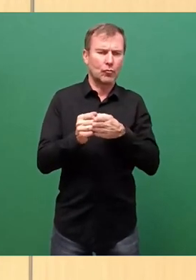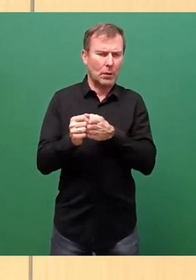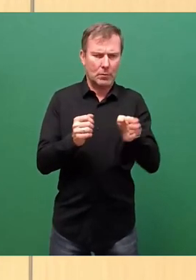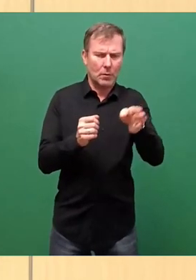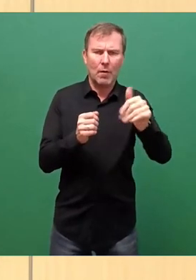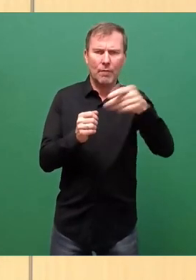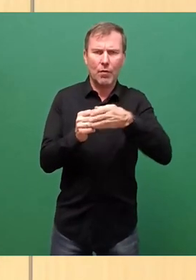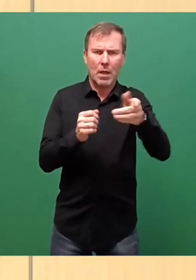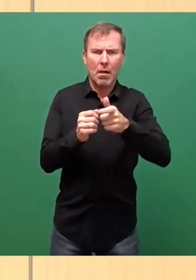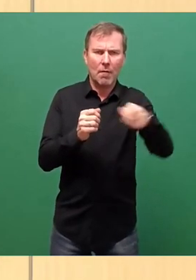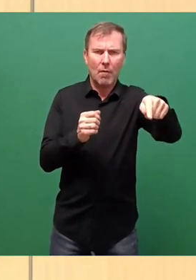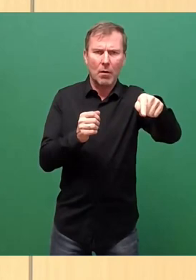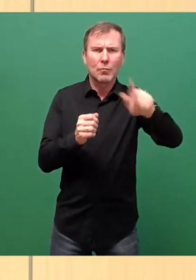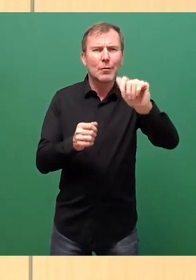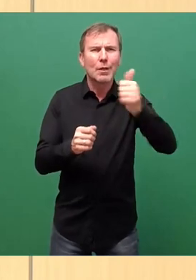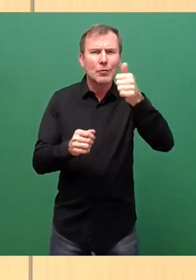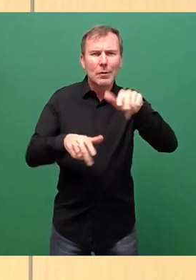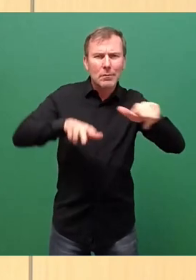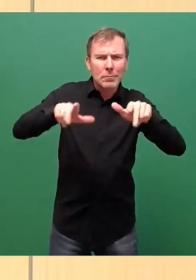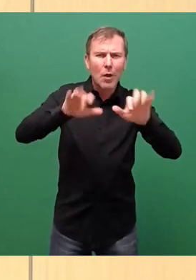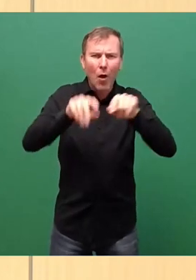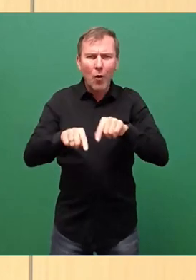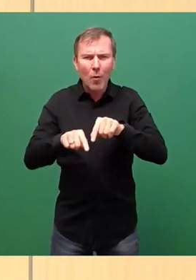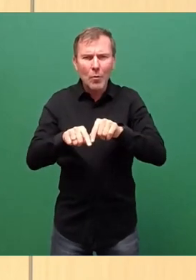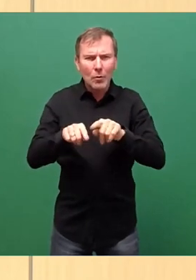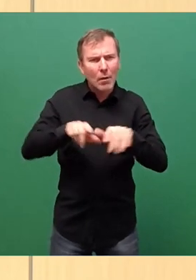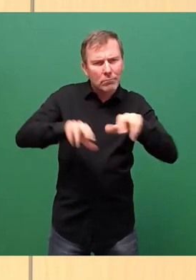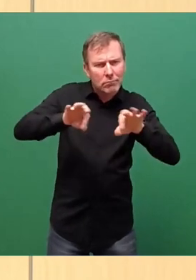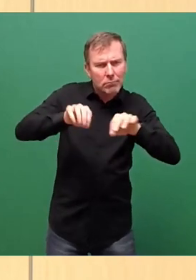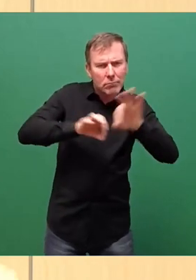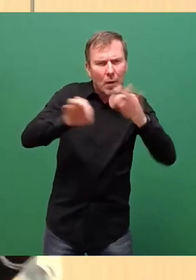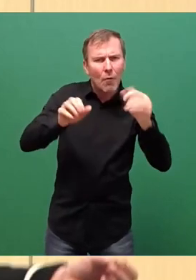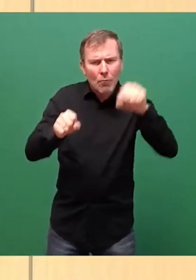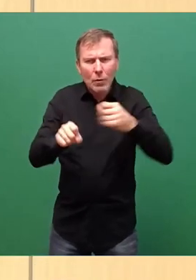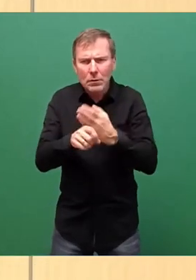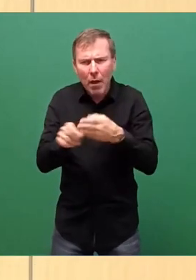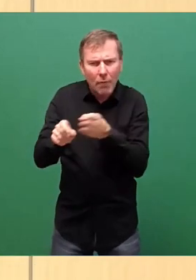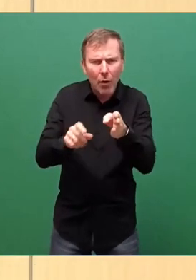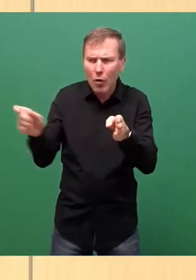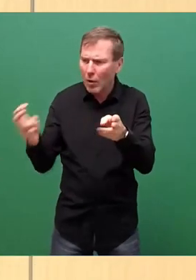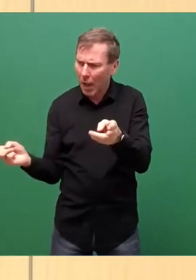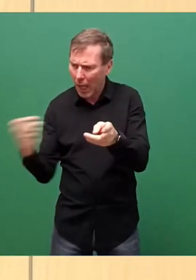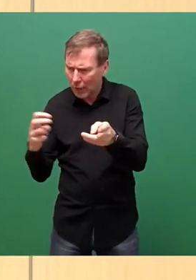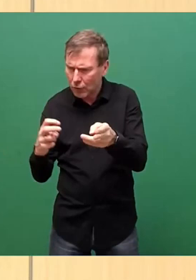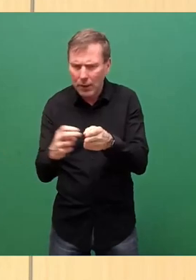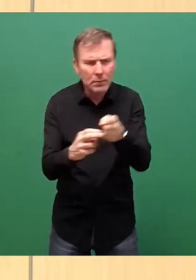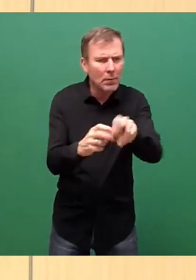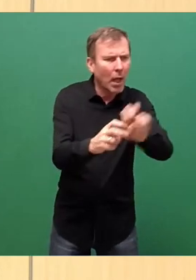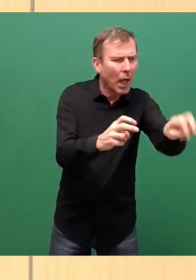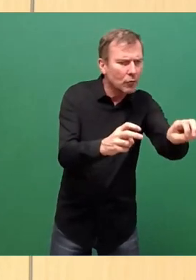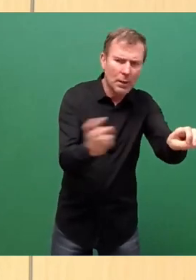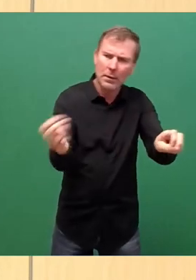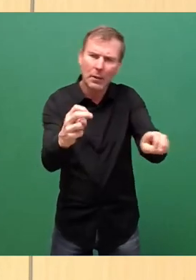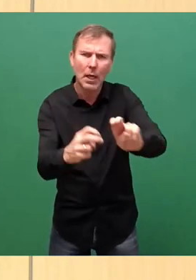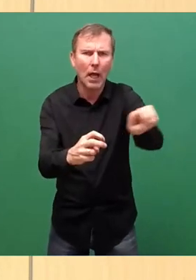geschicktes Ausrichten mit dem Computer wissen die, wo die quasi langfahren müssen. Nehmen Leute auf, geben Leute wieder ab. So, wir müssen das